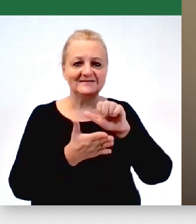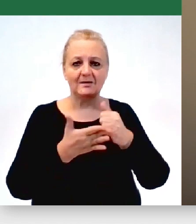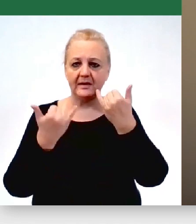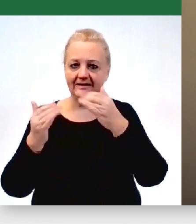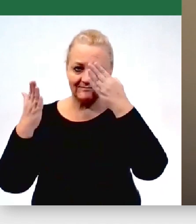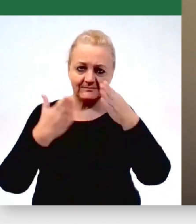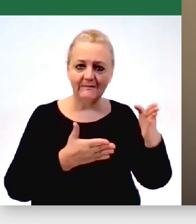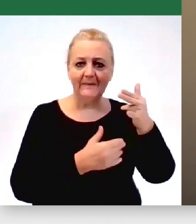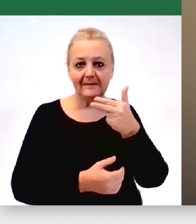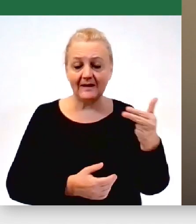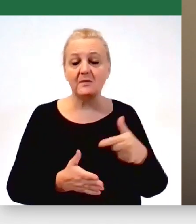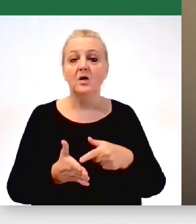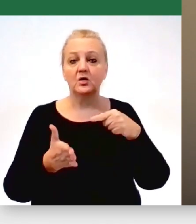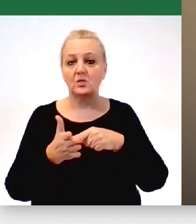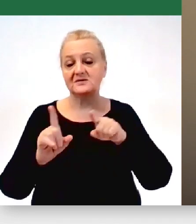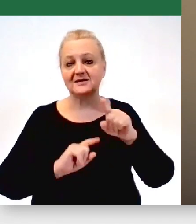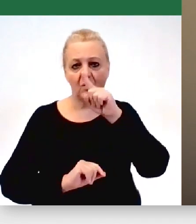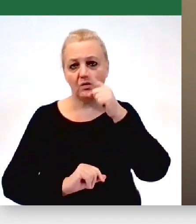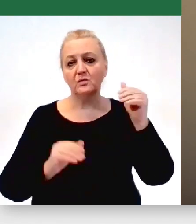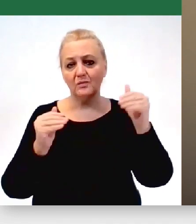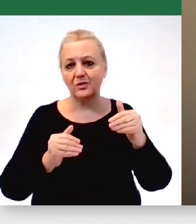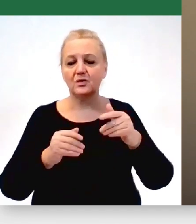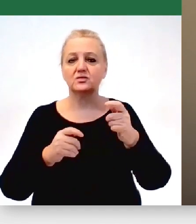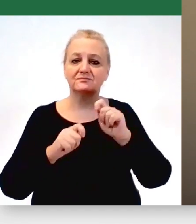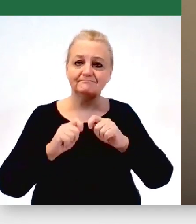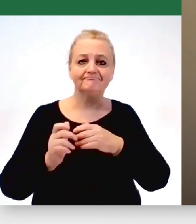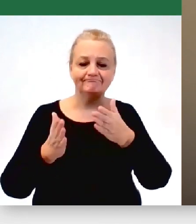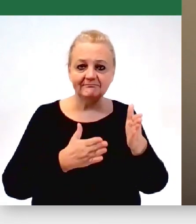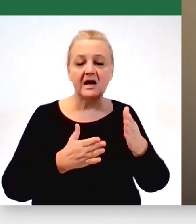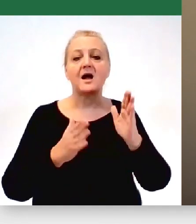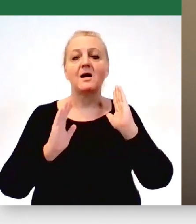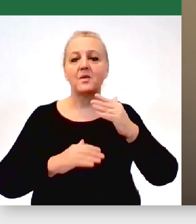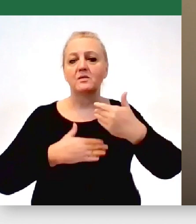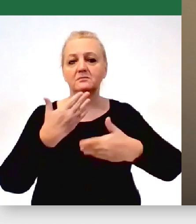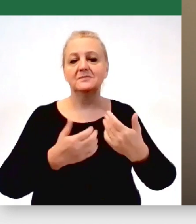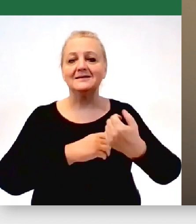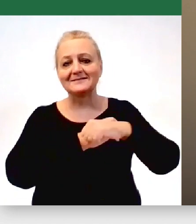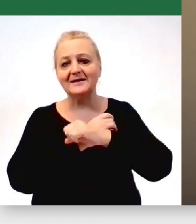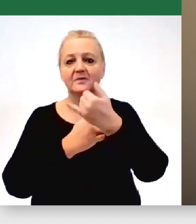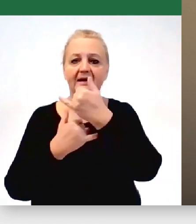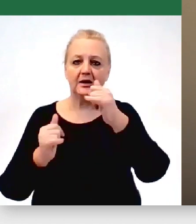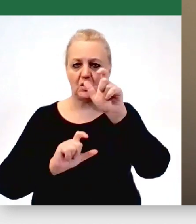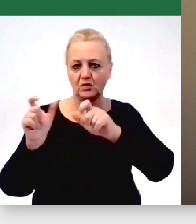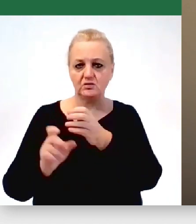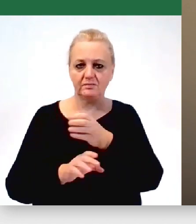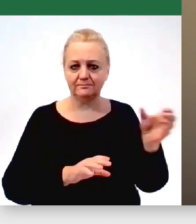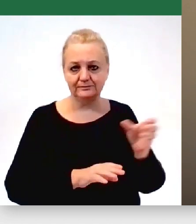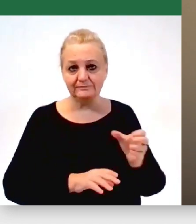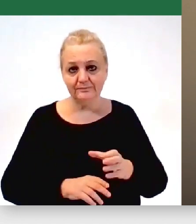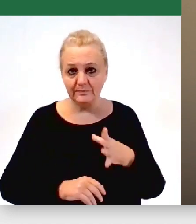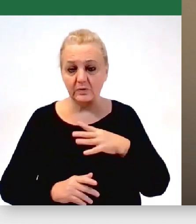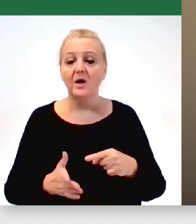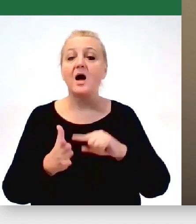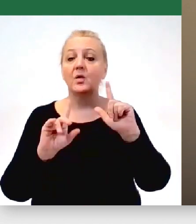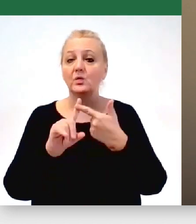okazałości ludzie są w stanie się sprawdzić. Potem żeśmy je zastąpili dopiero innymi ludźmi. I druga rzecz,